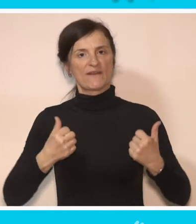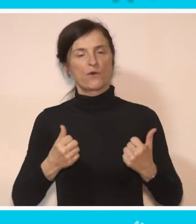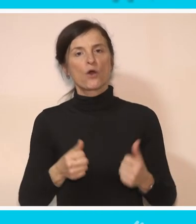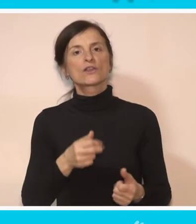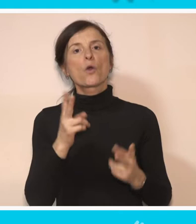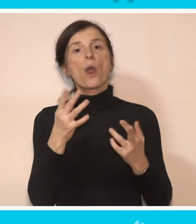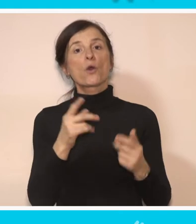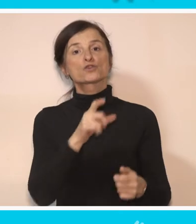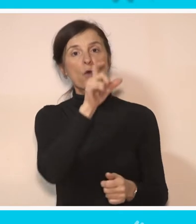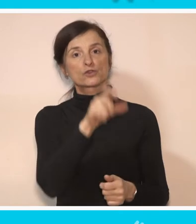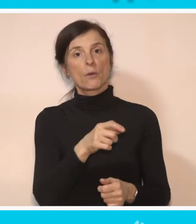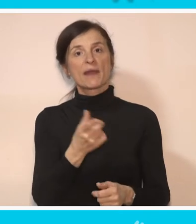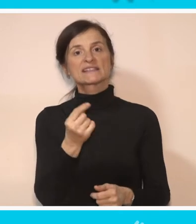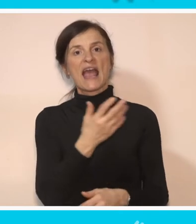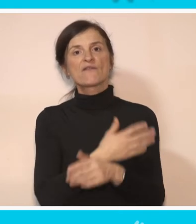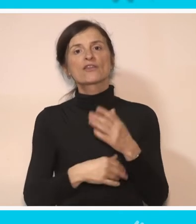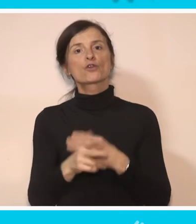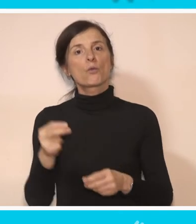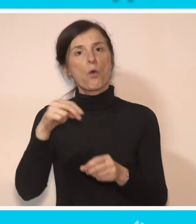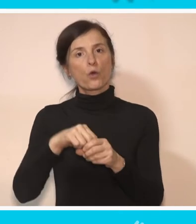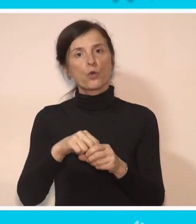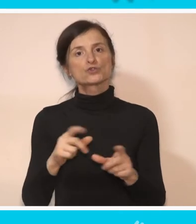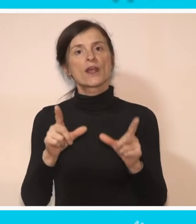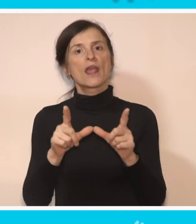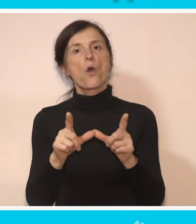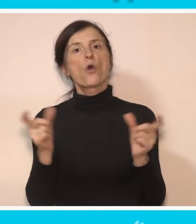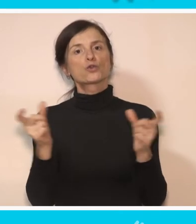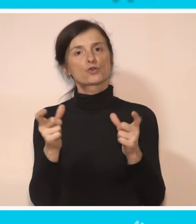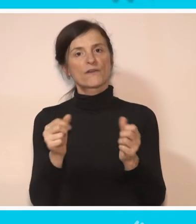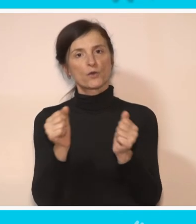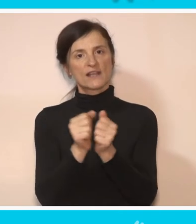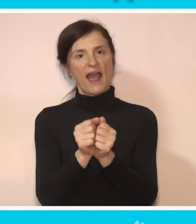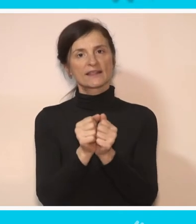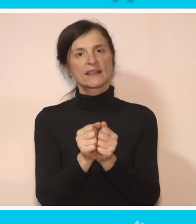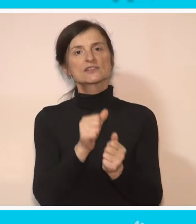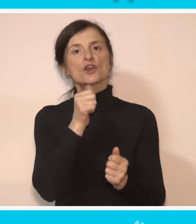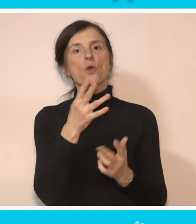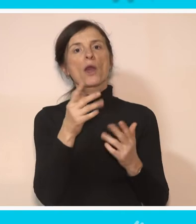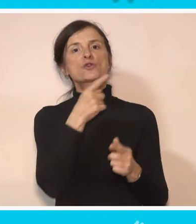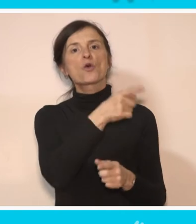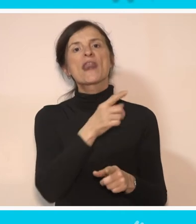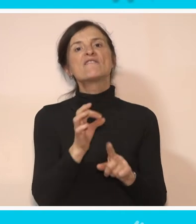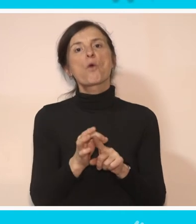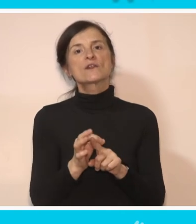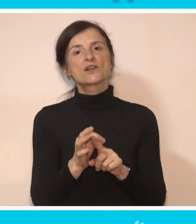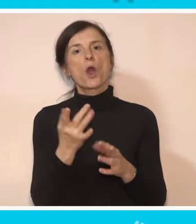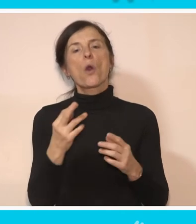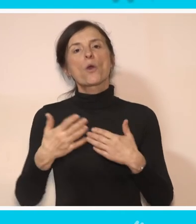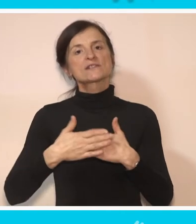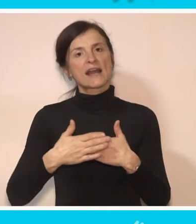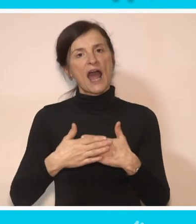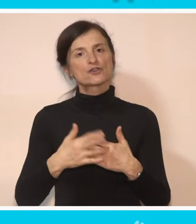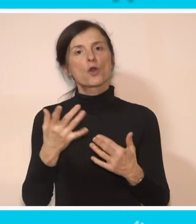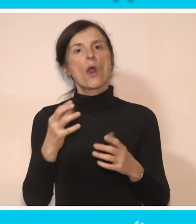Znači, koliko su osobe sa invaliditetom uključene, dakle, u društvenu zajednicu, koliko su funkcionalne, koliko